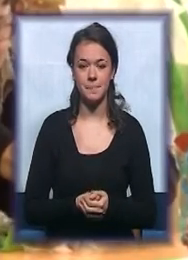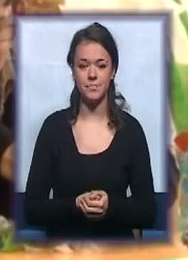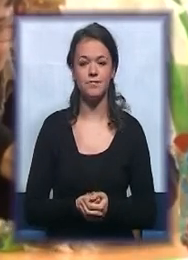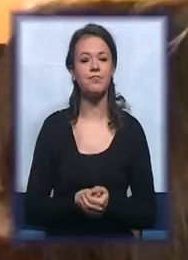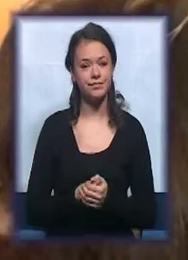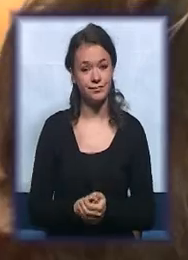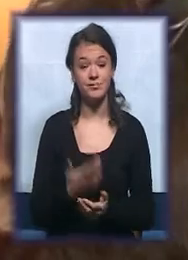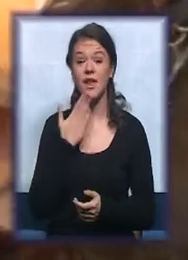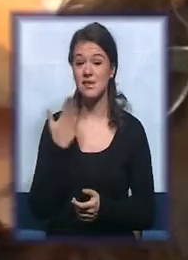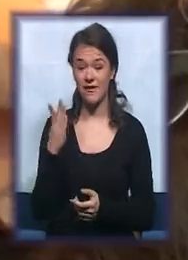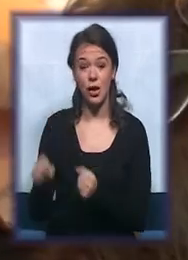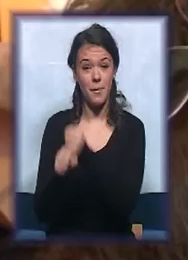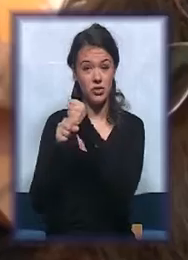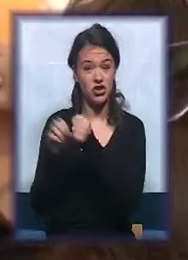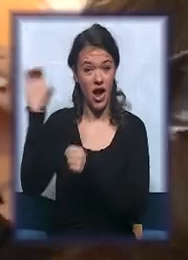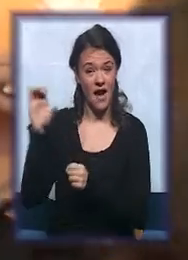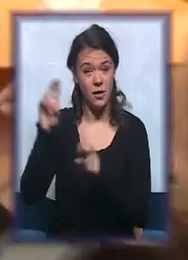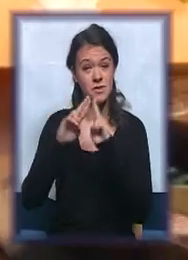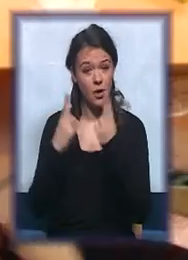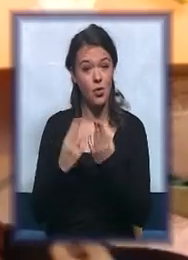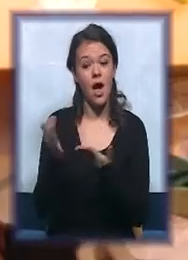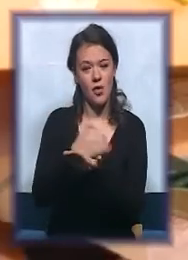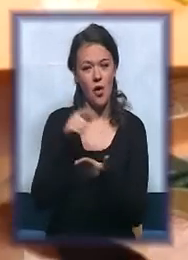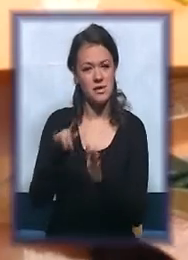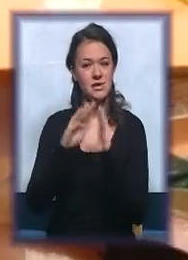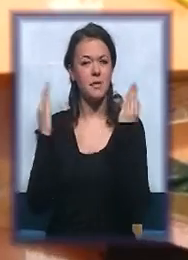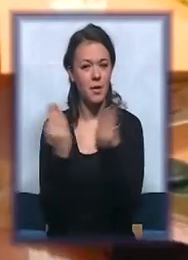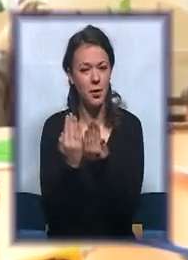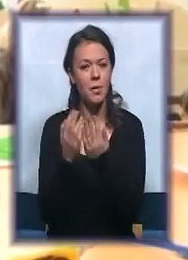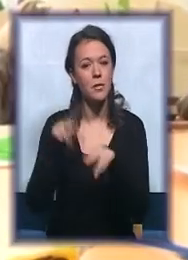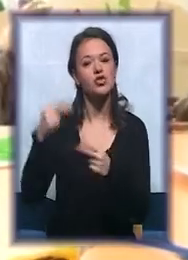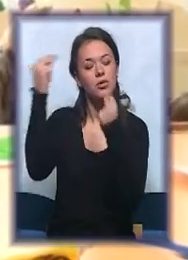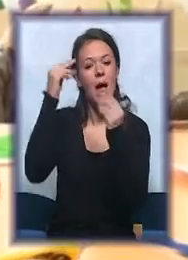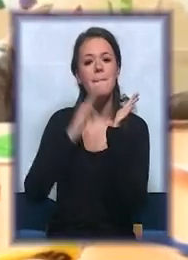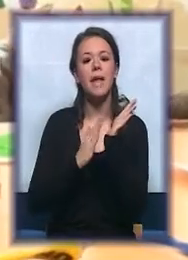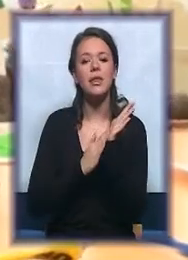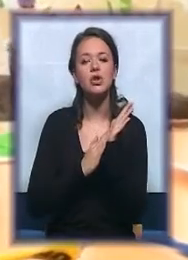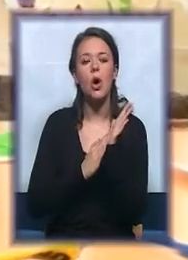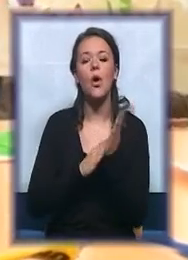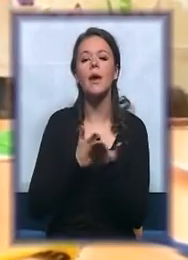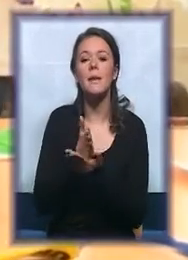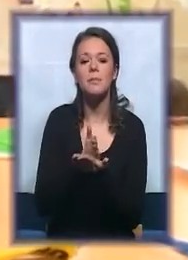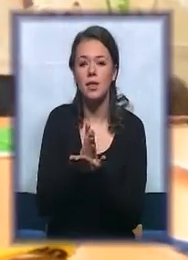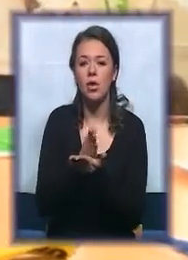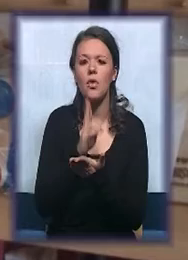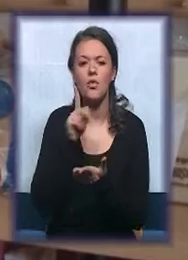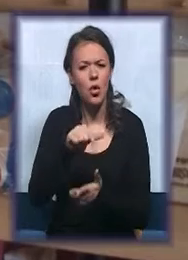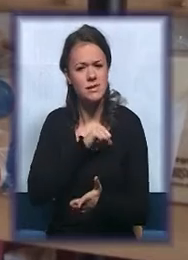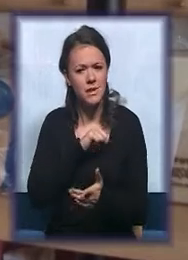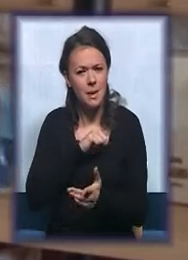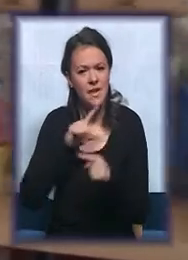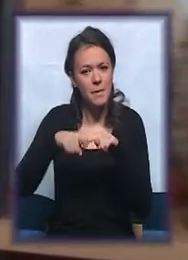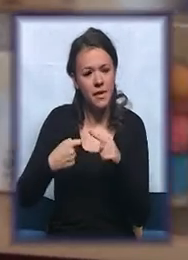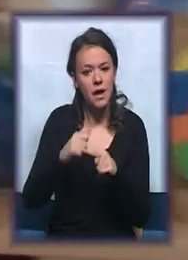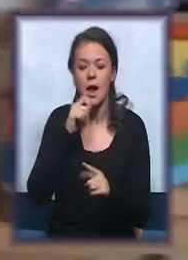Zahvaljujući podršci Evropske unije, korisnicima boravka je omogućeno učenje po Montessori metodi koja se zasnije na zanimljivim materijalima i